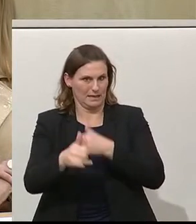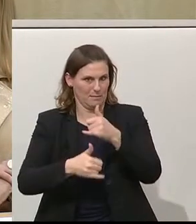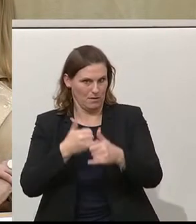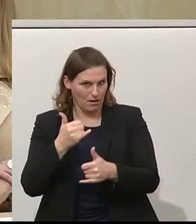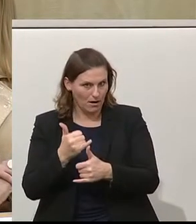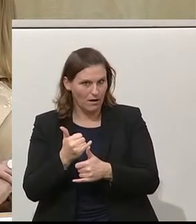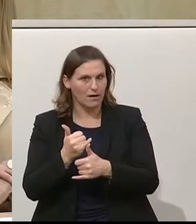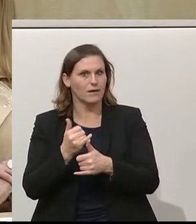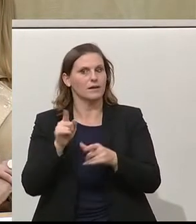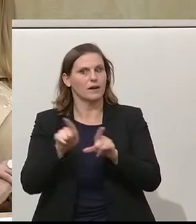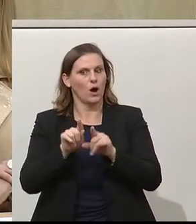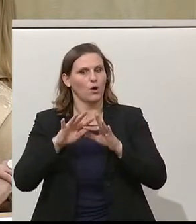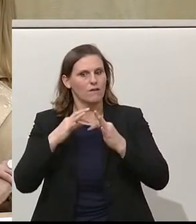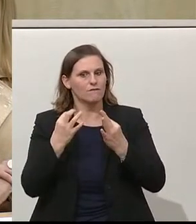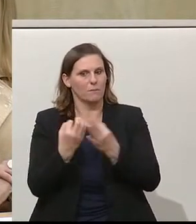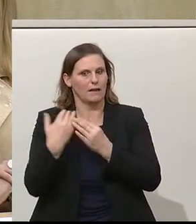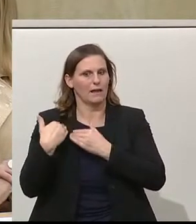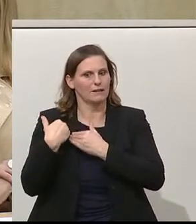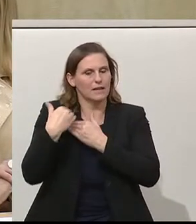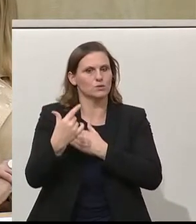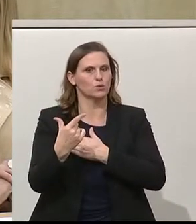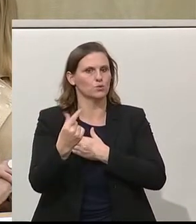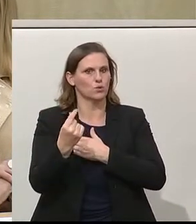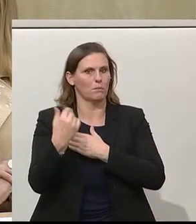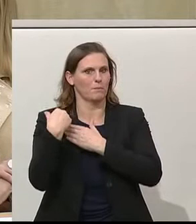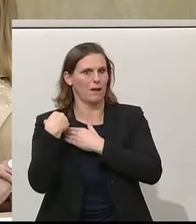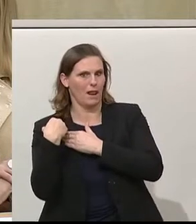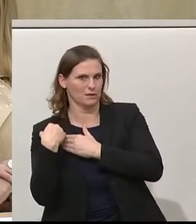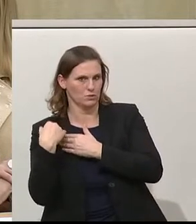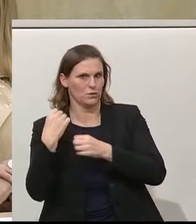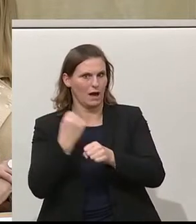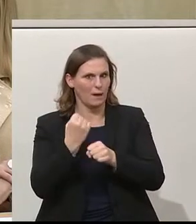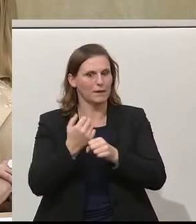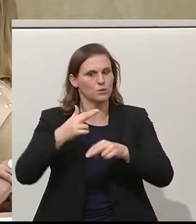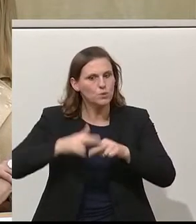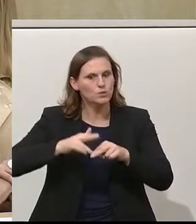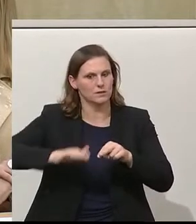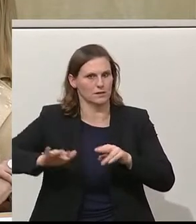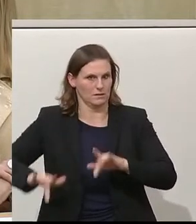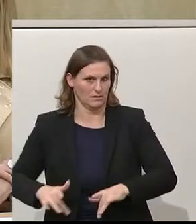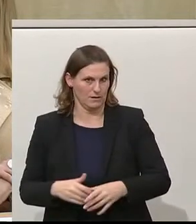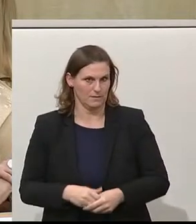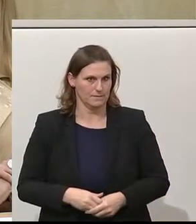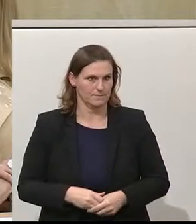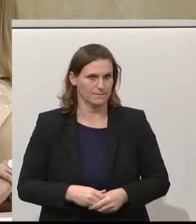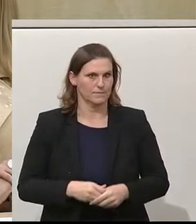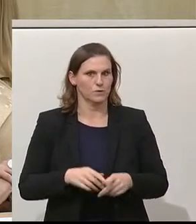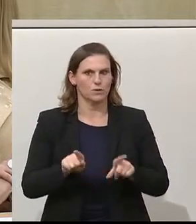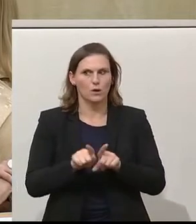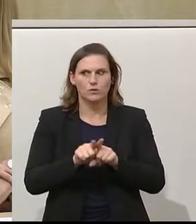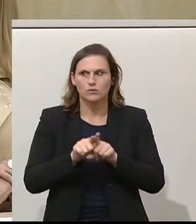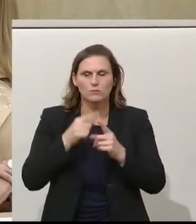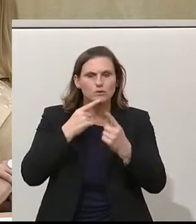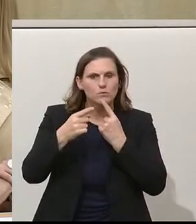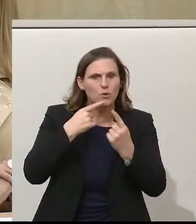eine Entlastung gerade für jene, die doppelt belastet sind, die arbeiten gehen und Kinder haben. Und, weil es schon angesprochen worden